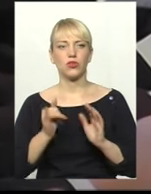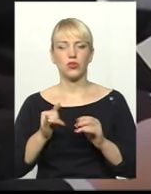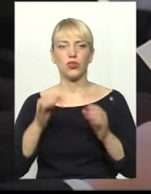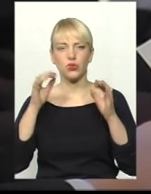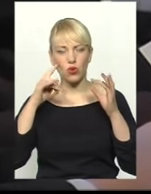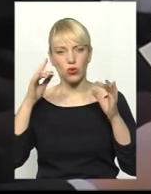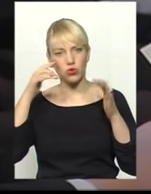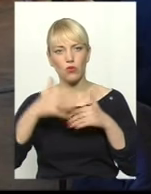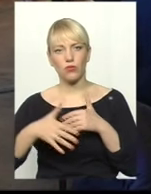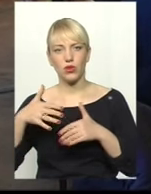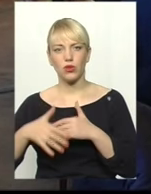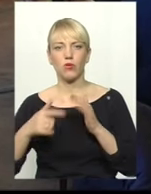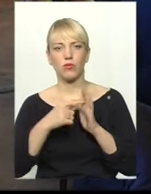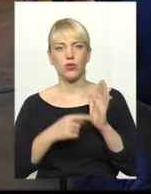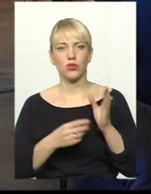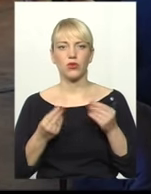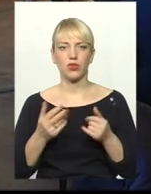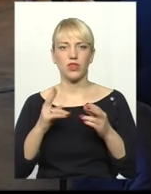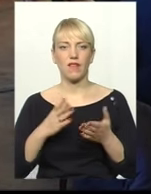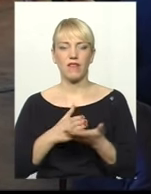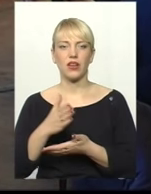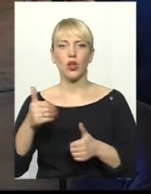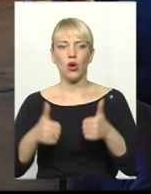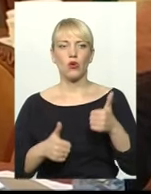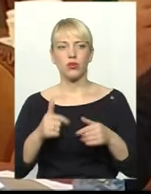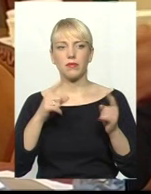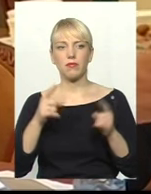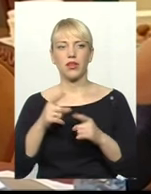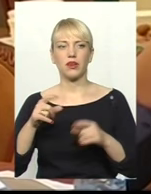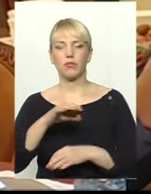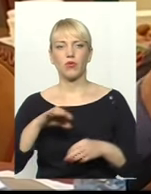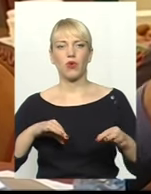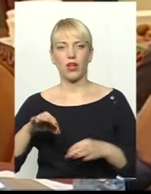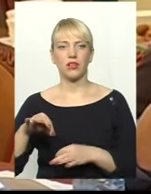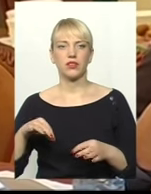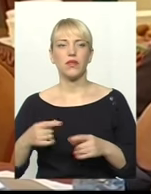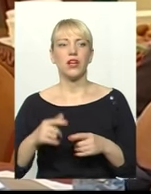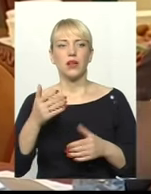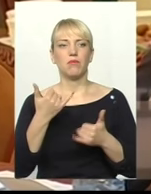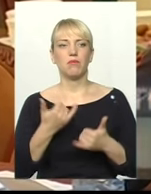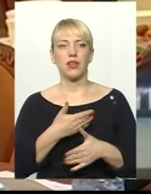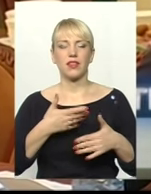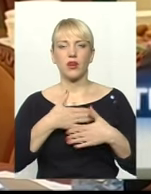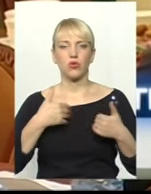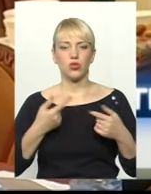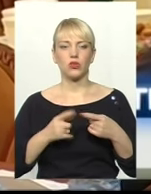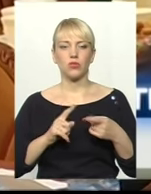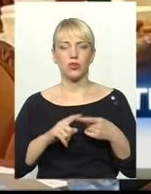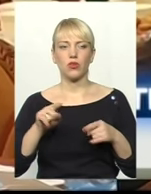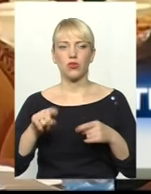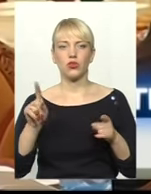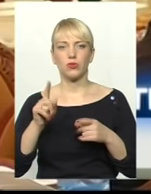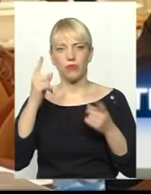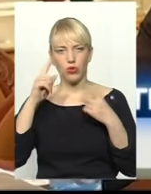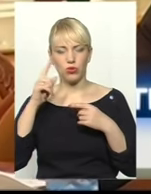поділу коштів. Як варіант – конкурс мікропроєктів. Ми не хочемо прийняти те, що іншого і вгоді